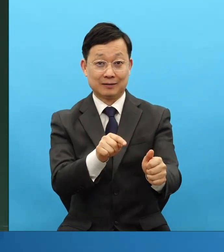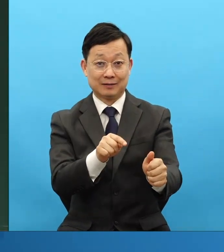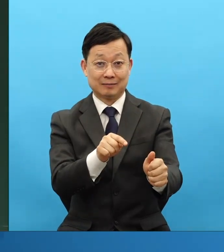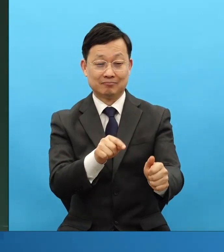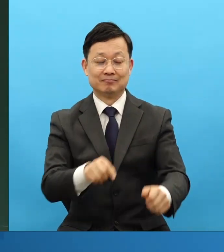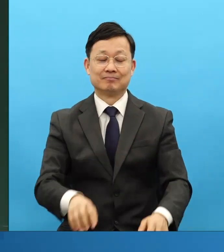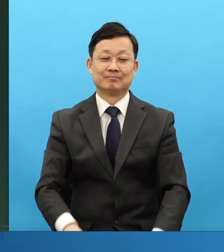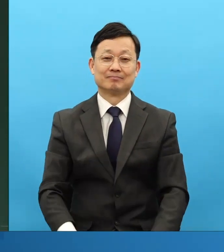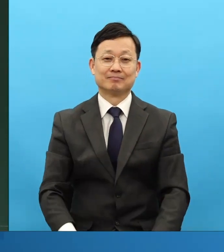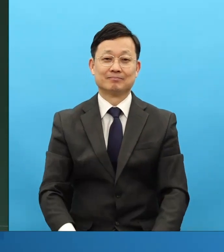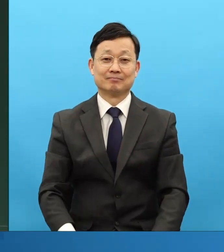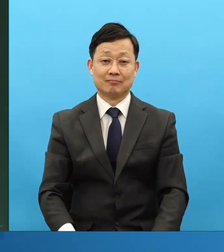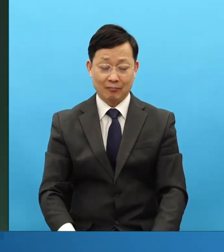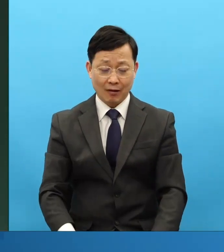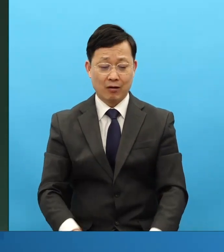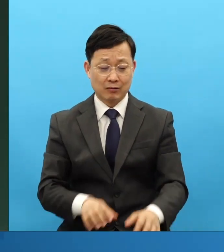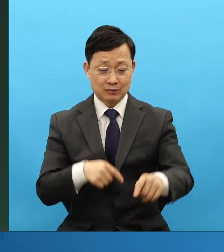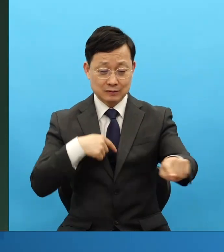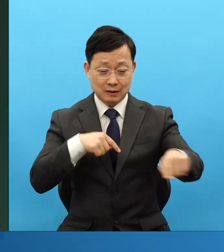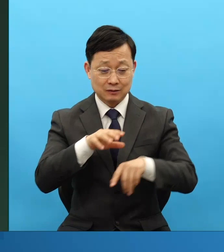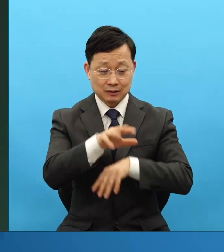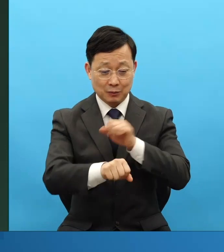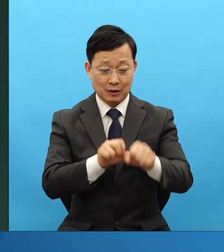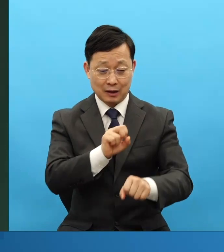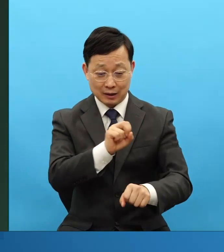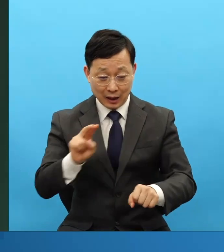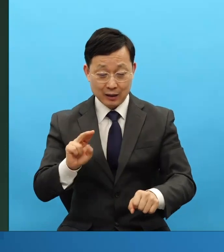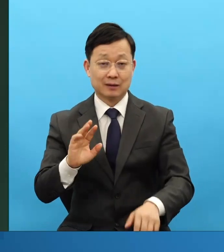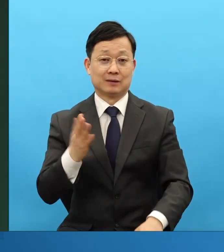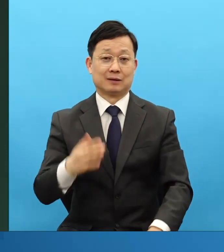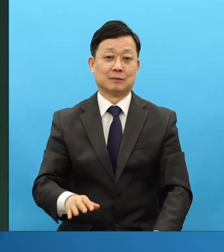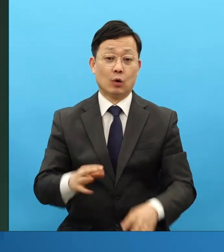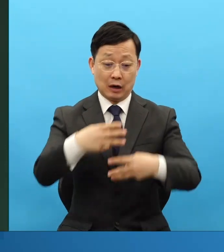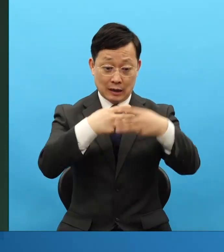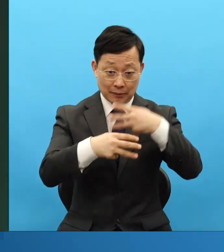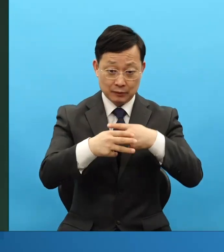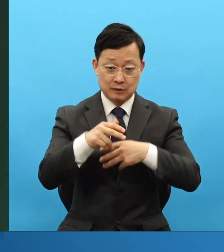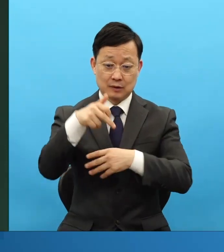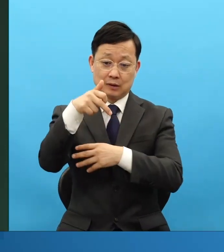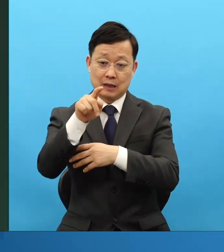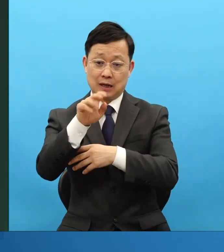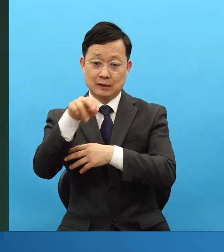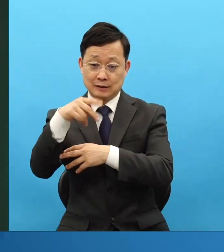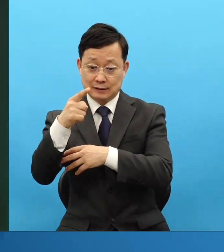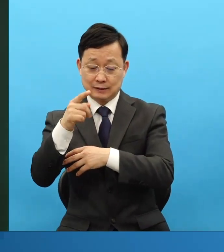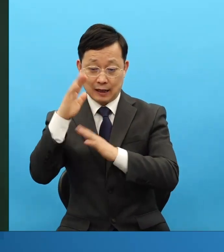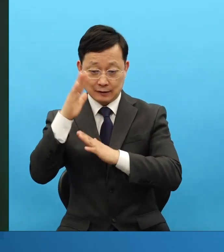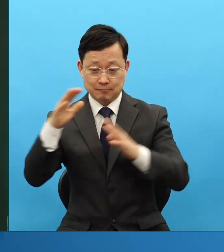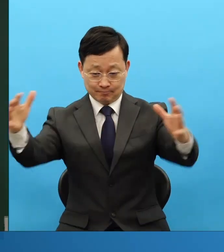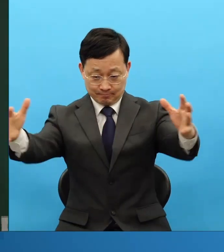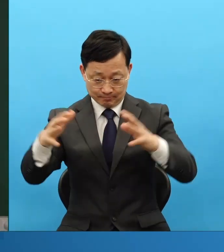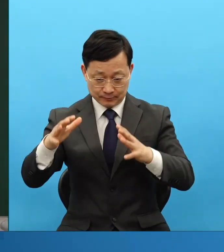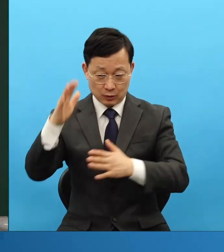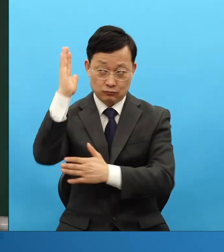그래야만 되니까요. 오늘 완전히 렘넌트와 지금 우리 카이스트 멤버가 줄 메시지 하나님이